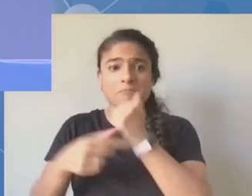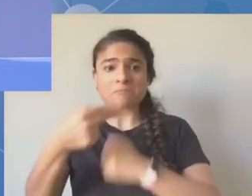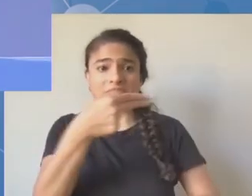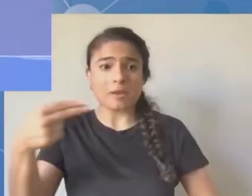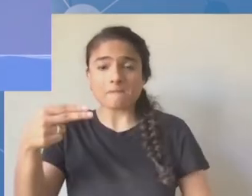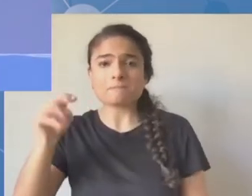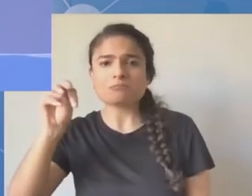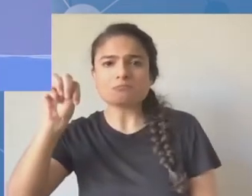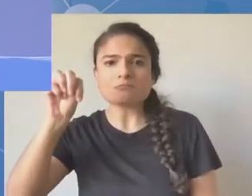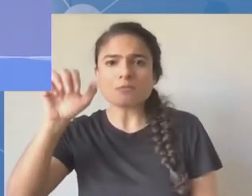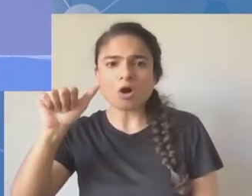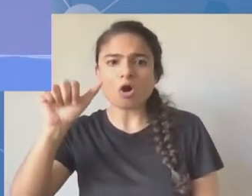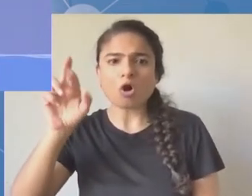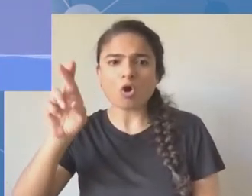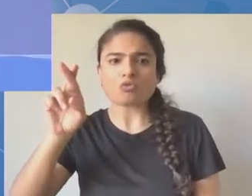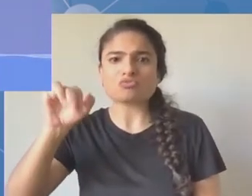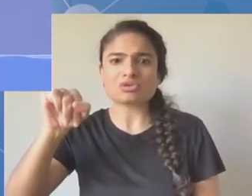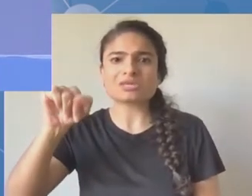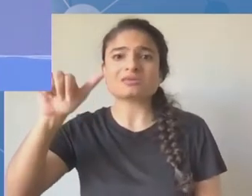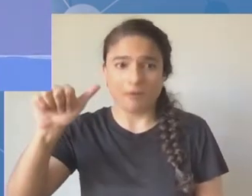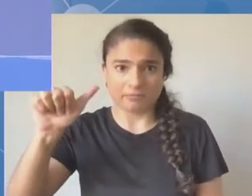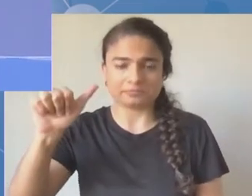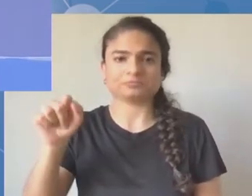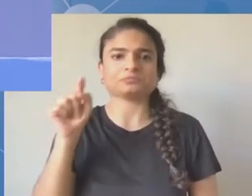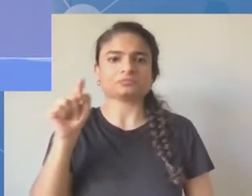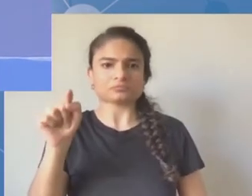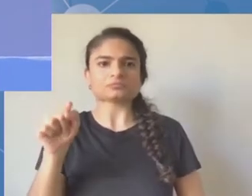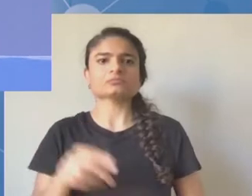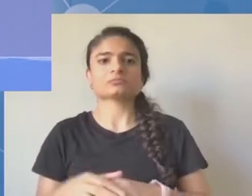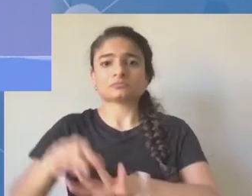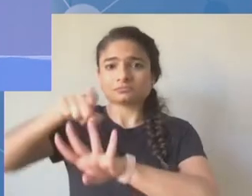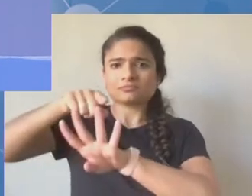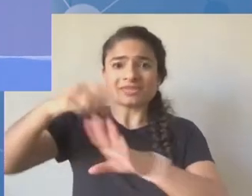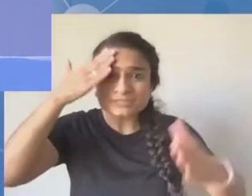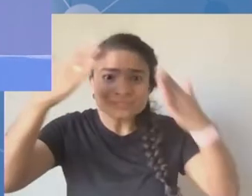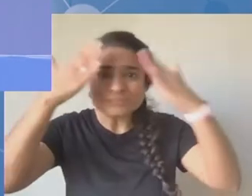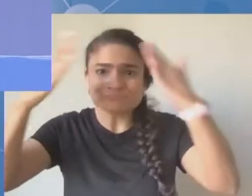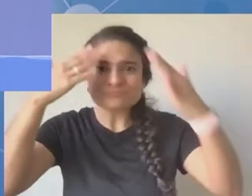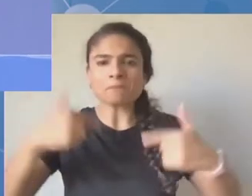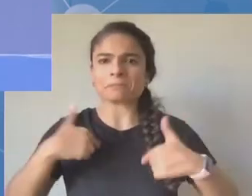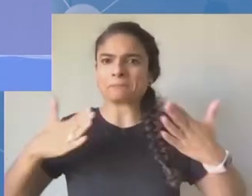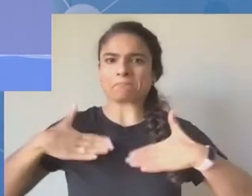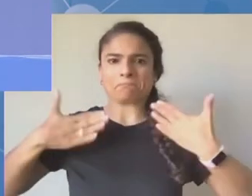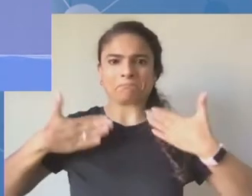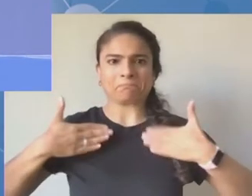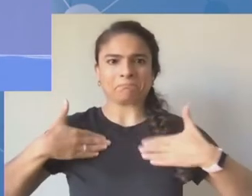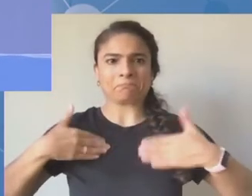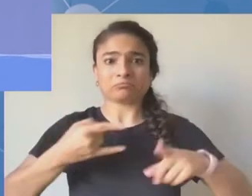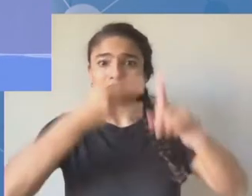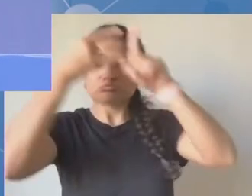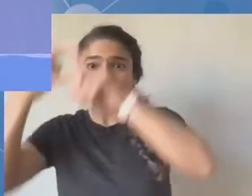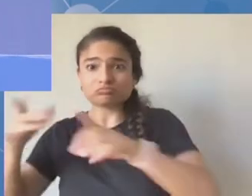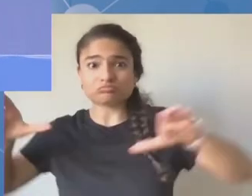zebrani tutaj na sali podczas szczytu cyfrowego ONZ w 2021 roku. To naprawdę